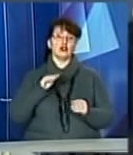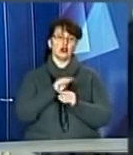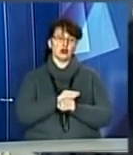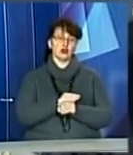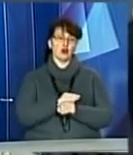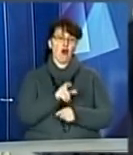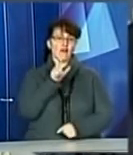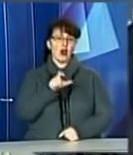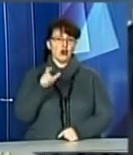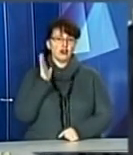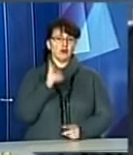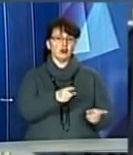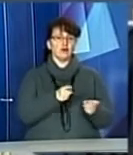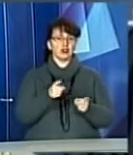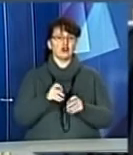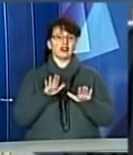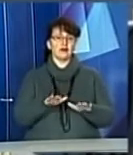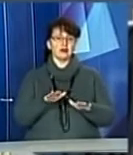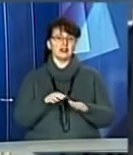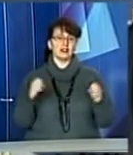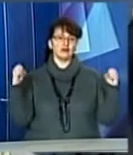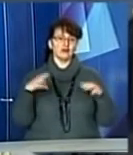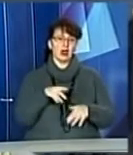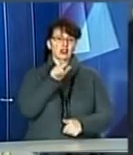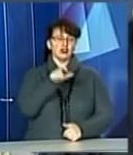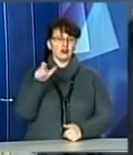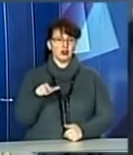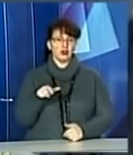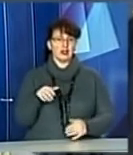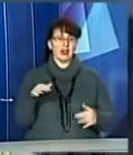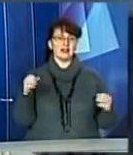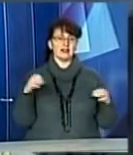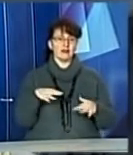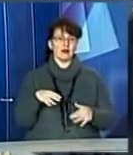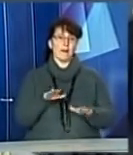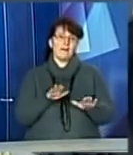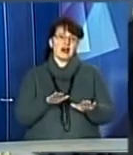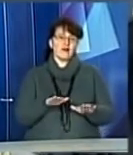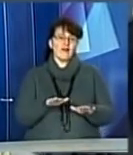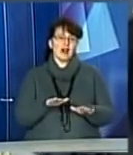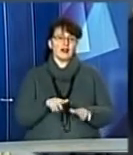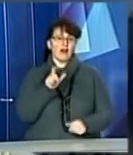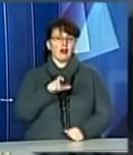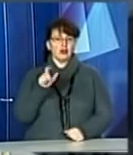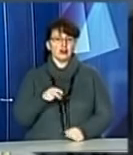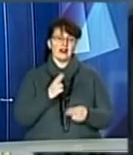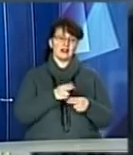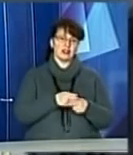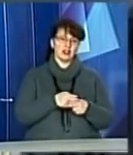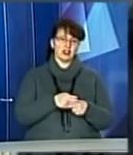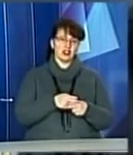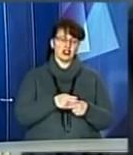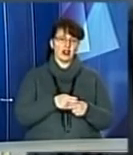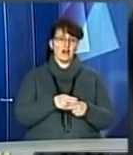людей будемо залучати на місцях масових зібрань, місцях перебування громадян. Також залізничні вокзали,